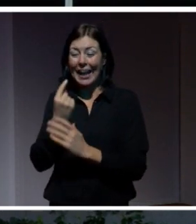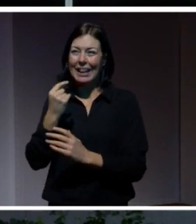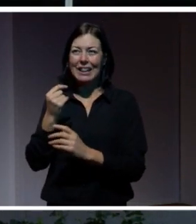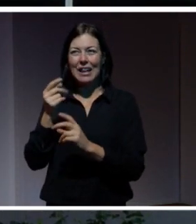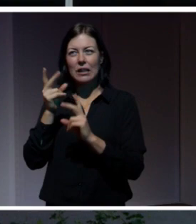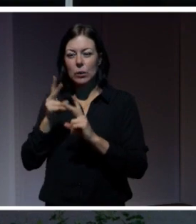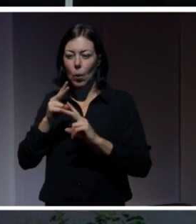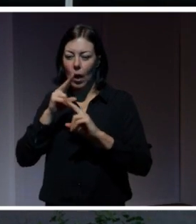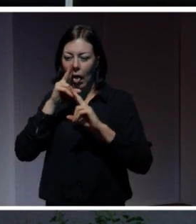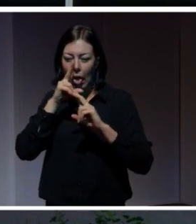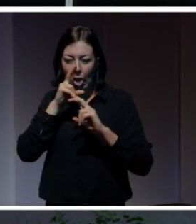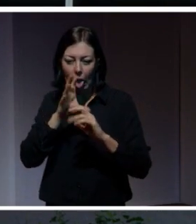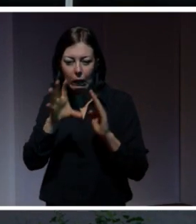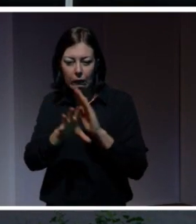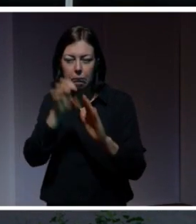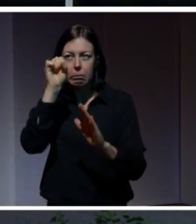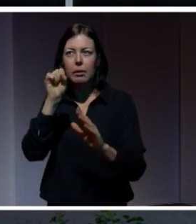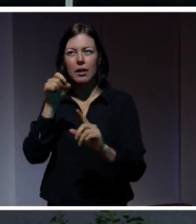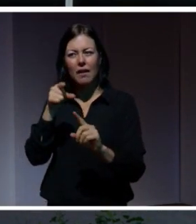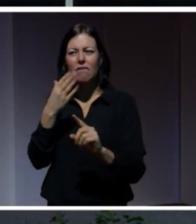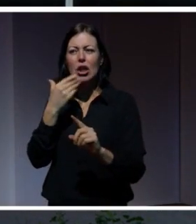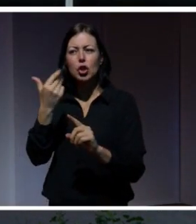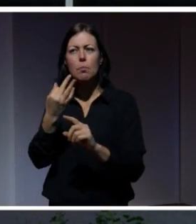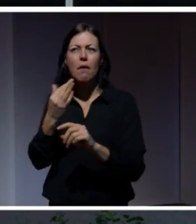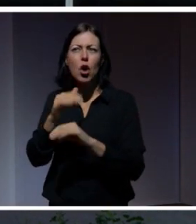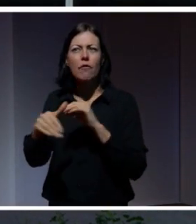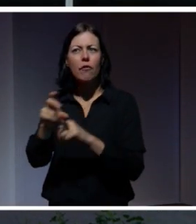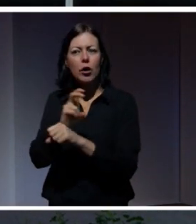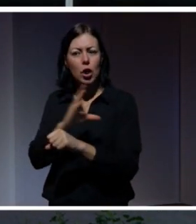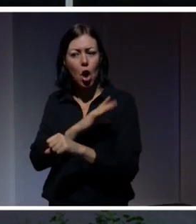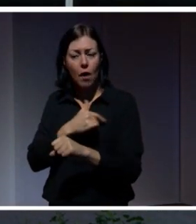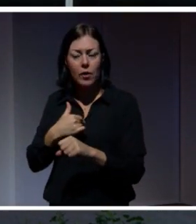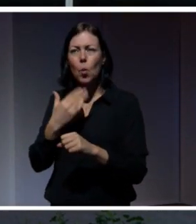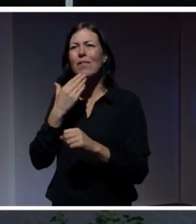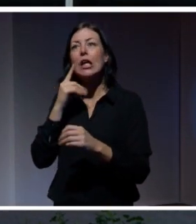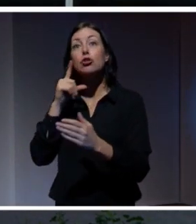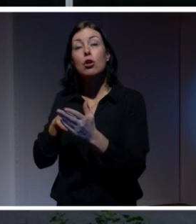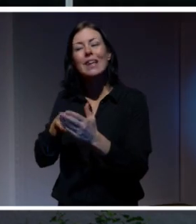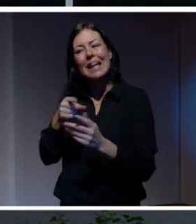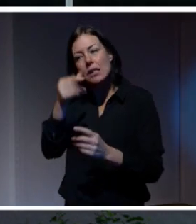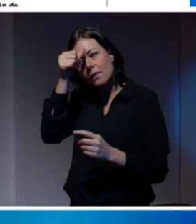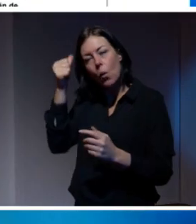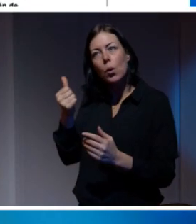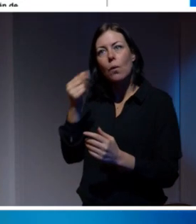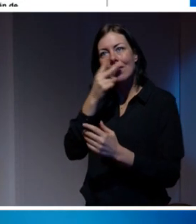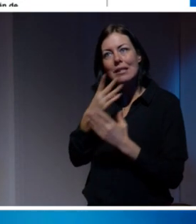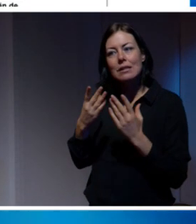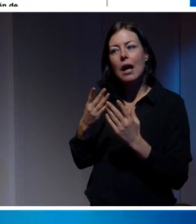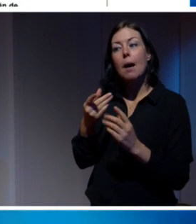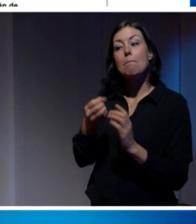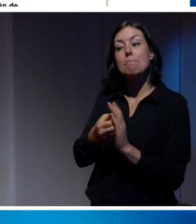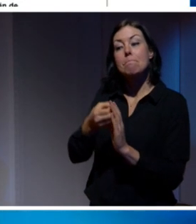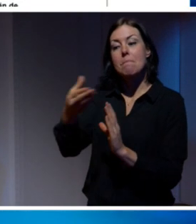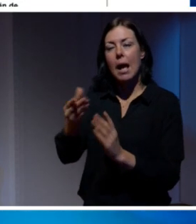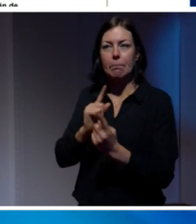av övervakning vi bedriver och uppfyllandet av syftet. Ja, det har varit svårare att visa och det har också lett till den här typen av